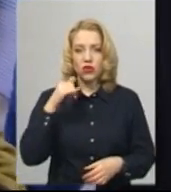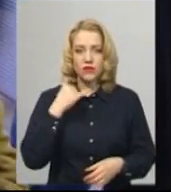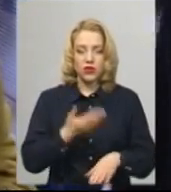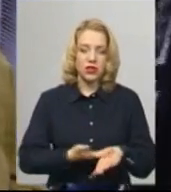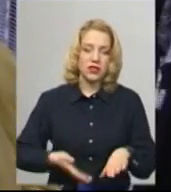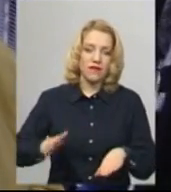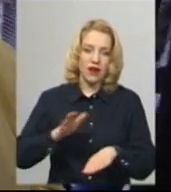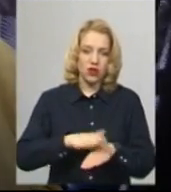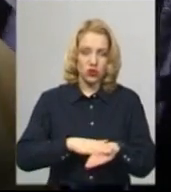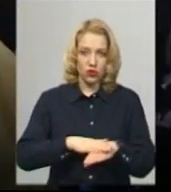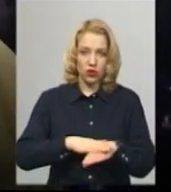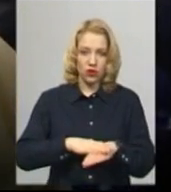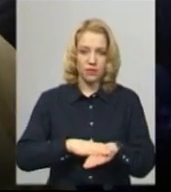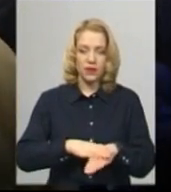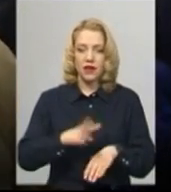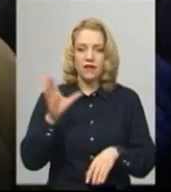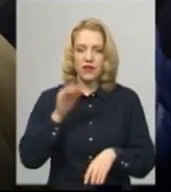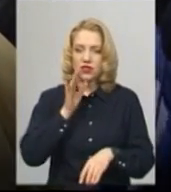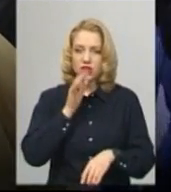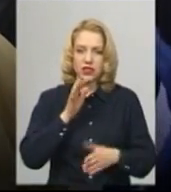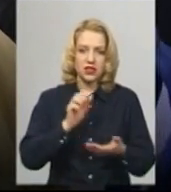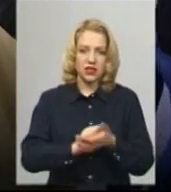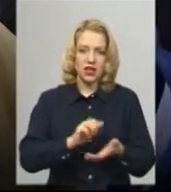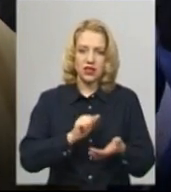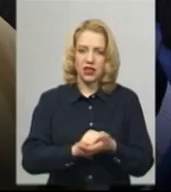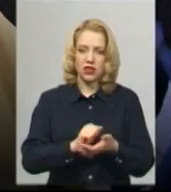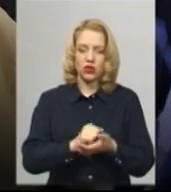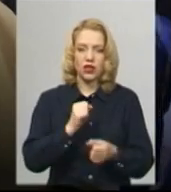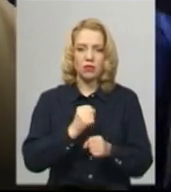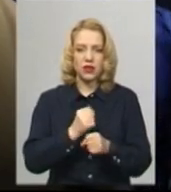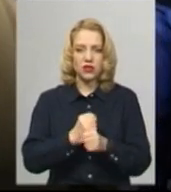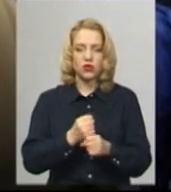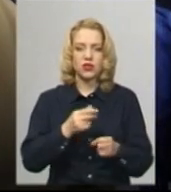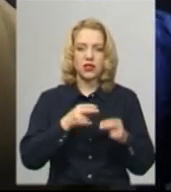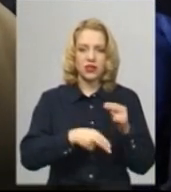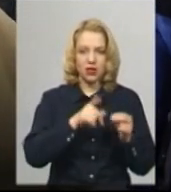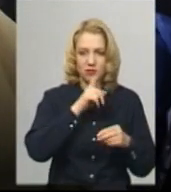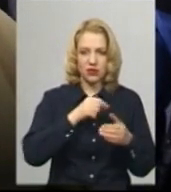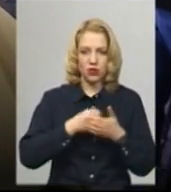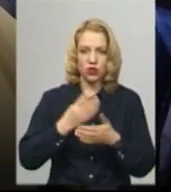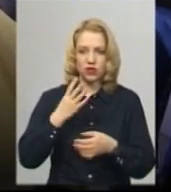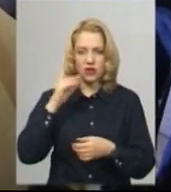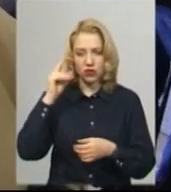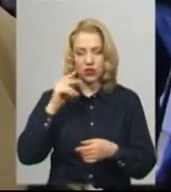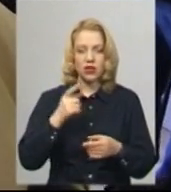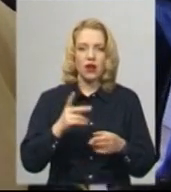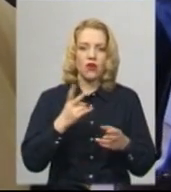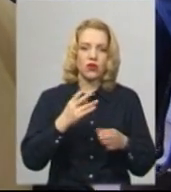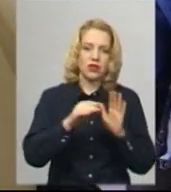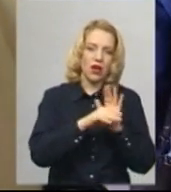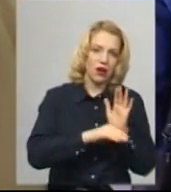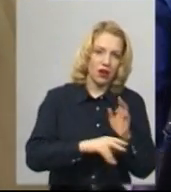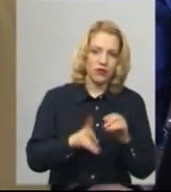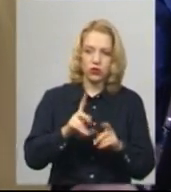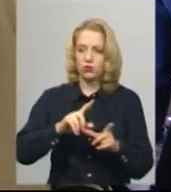Додзвонитися дуже-дуже важко. Лінія весь час зайнята. І працюють вони з кінця місяця до 4-го числа, але в кожну свій графік. Десь він поїхав, десь його